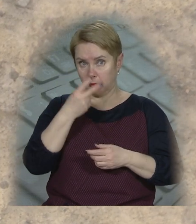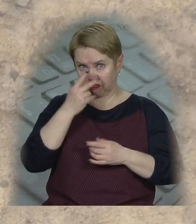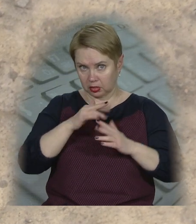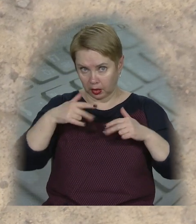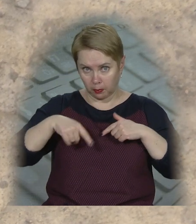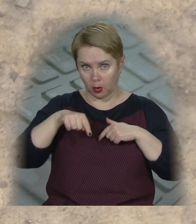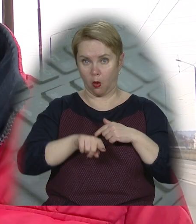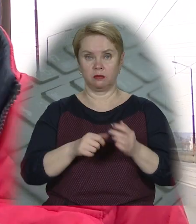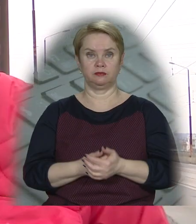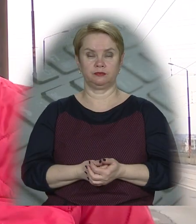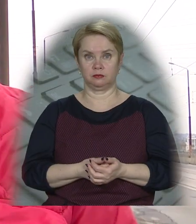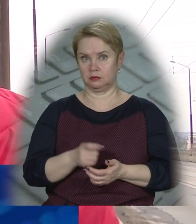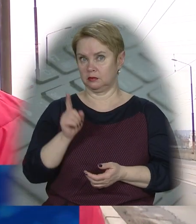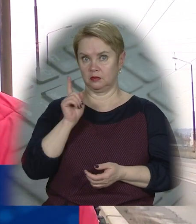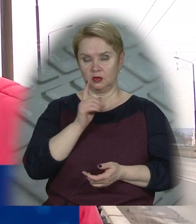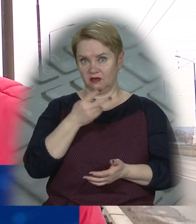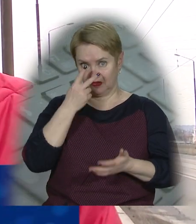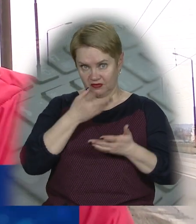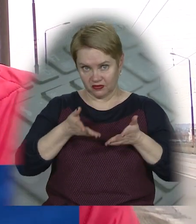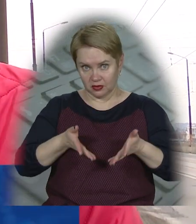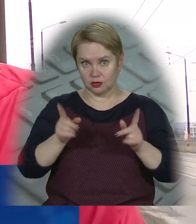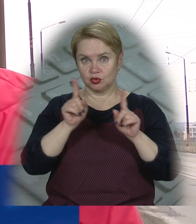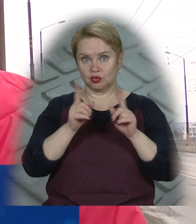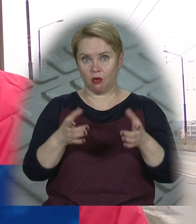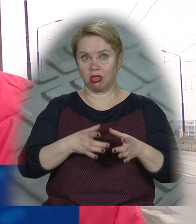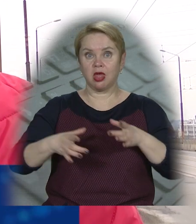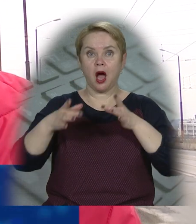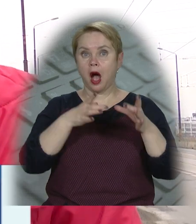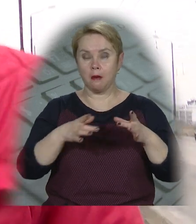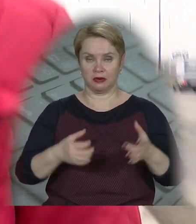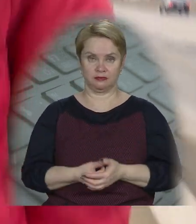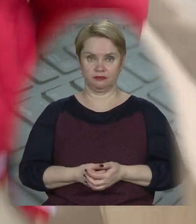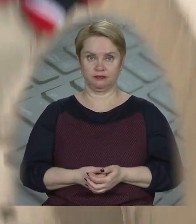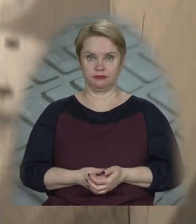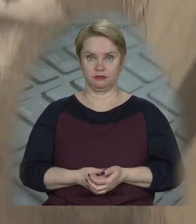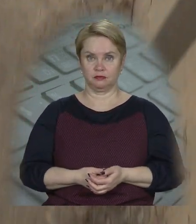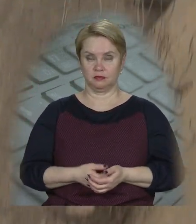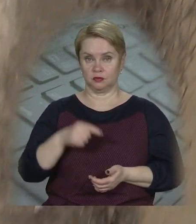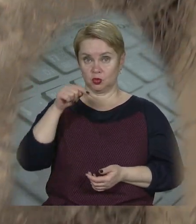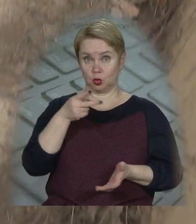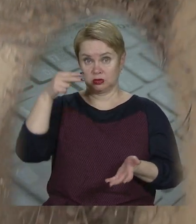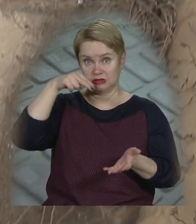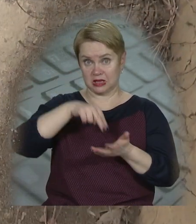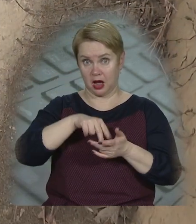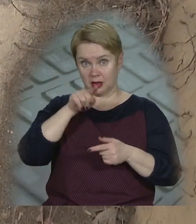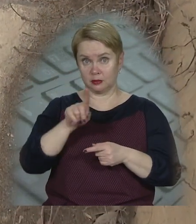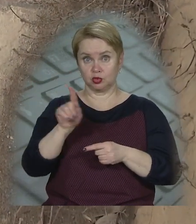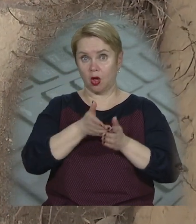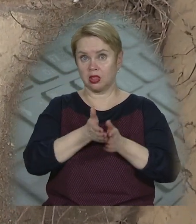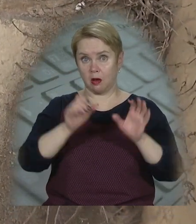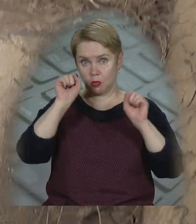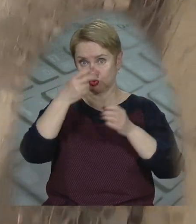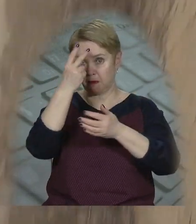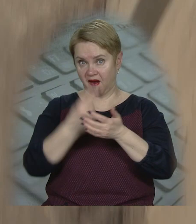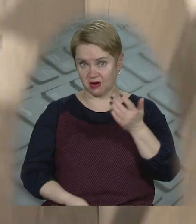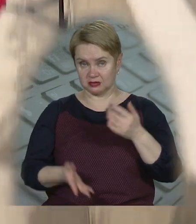побачити Дніпро. Тут неудобно, що ви ж бачите, що ями, ви тут і так встали, а там же є, що